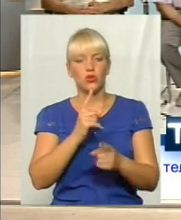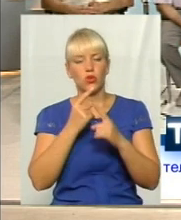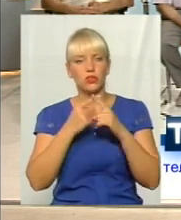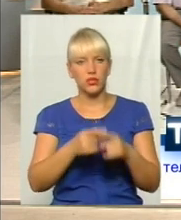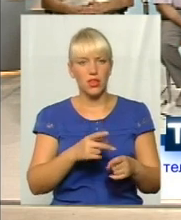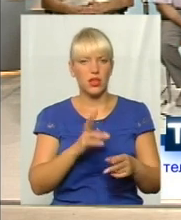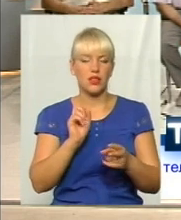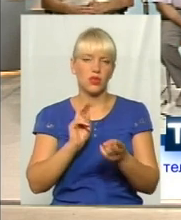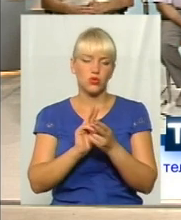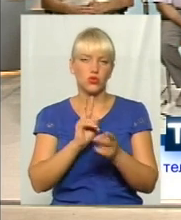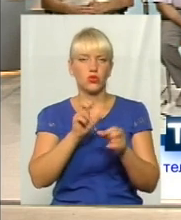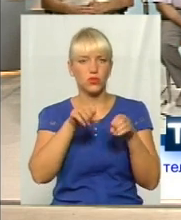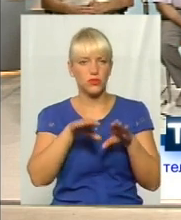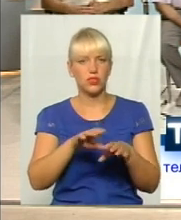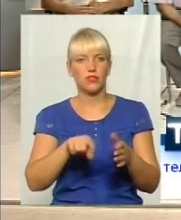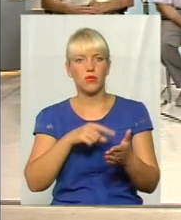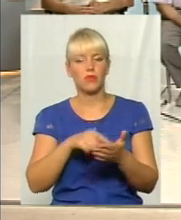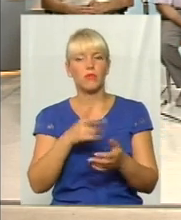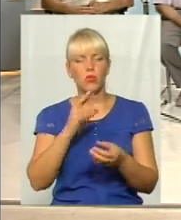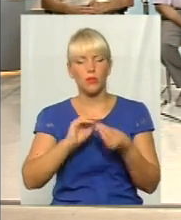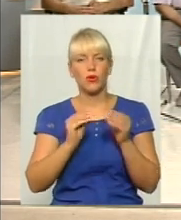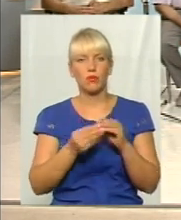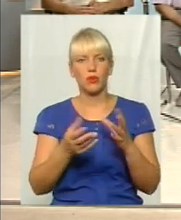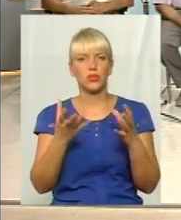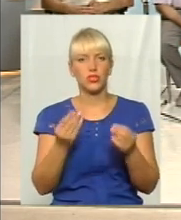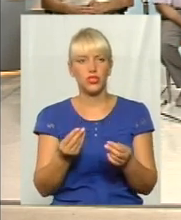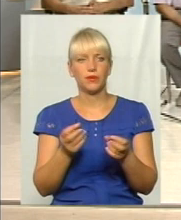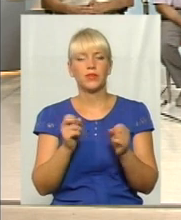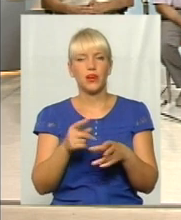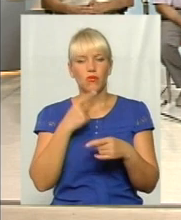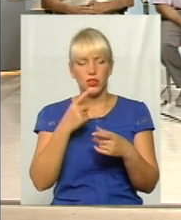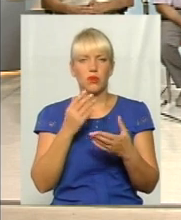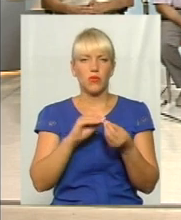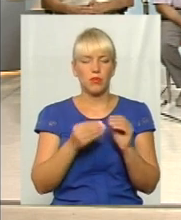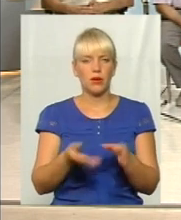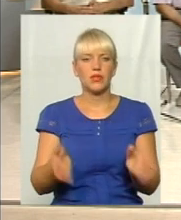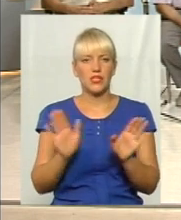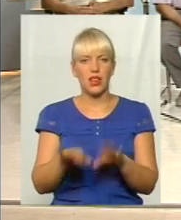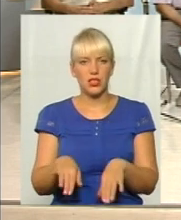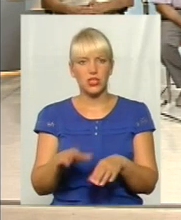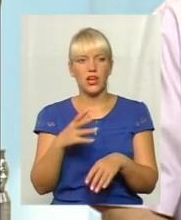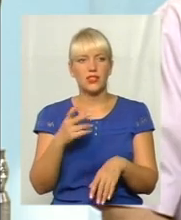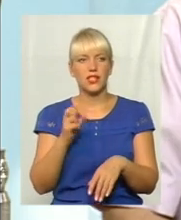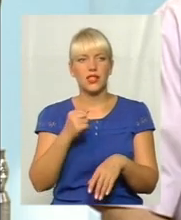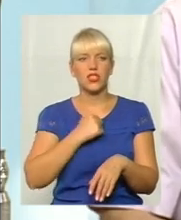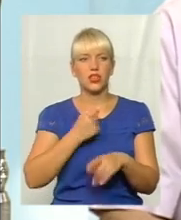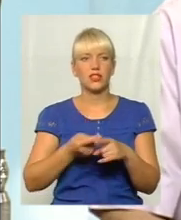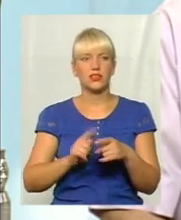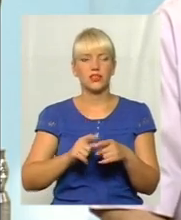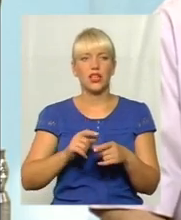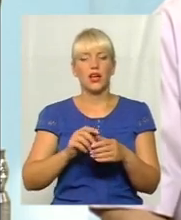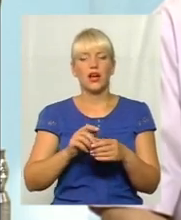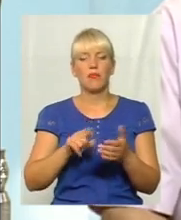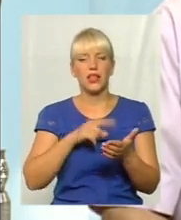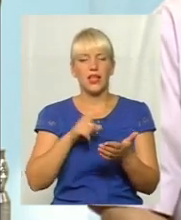це питання вирішили. Але проблема, що дійсно, як я сказав, проблема в нас залишається. Це є, знову, ці питання на комітетах